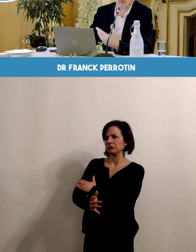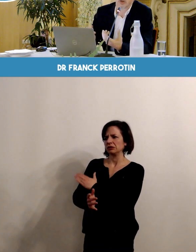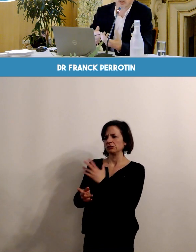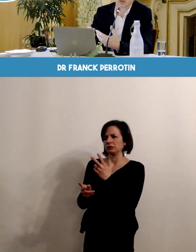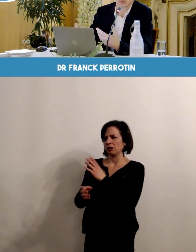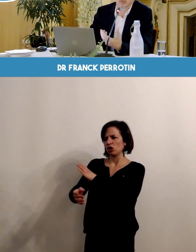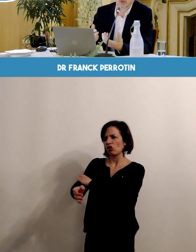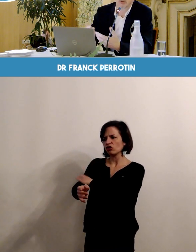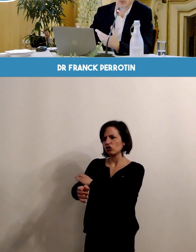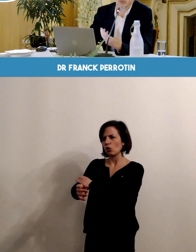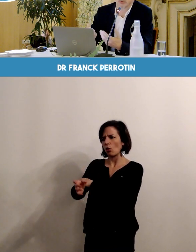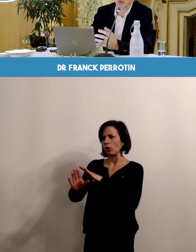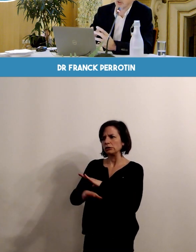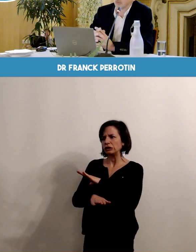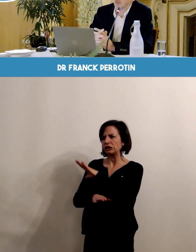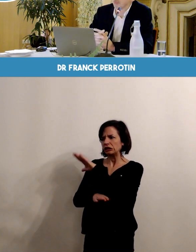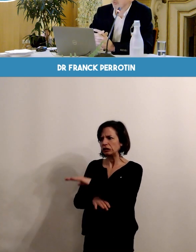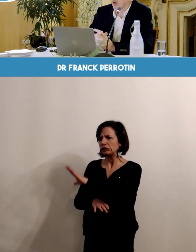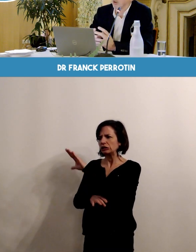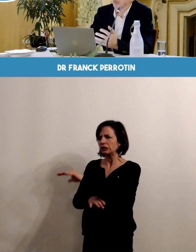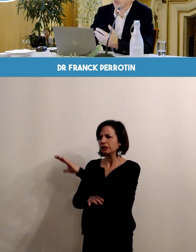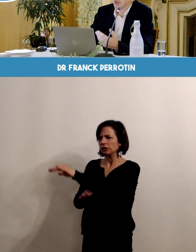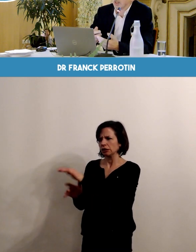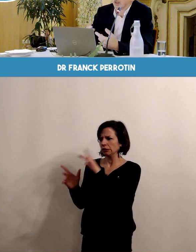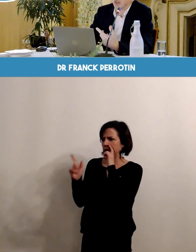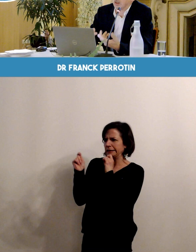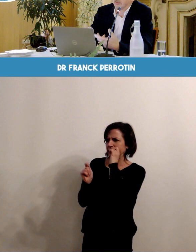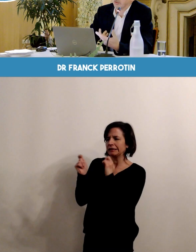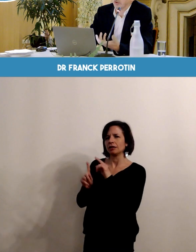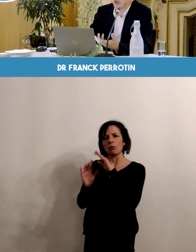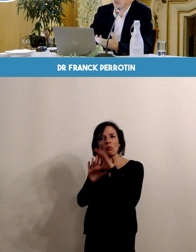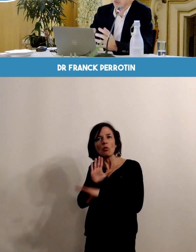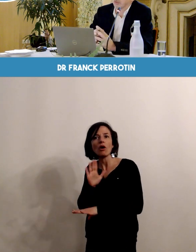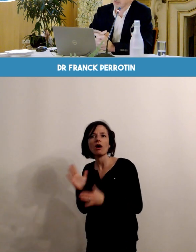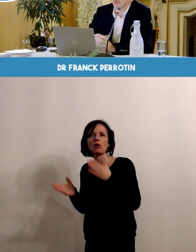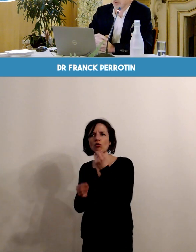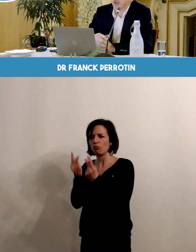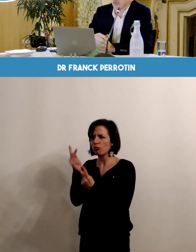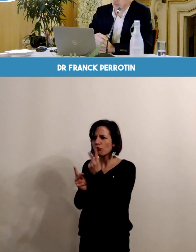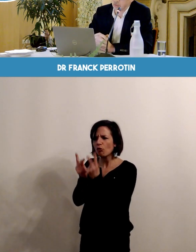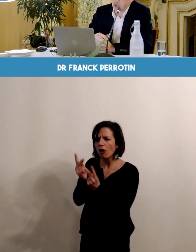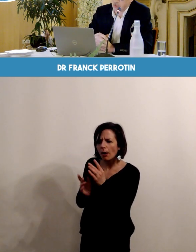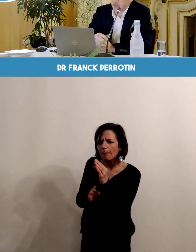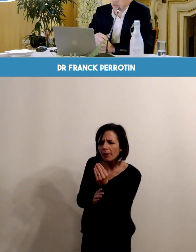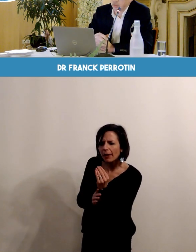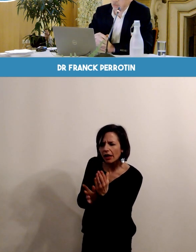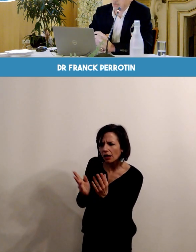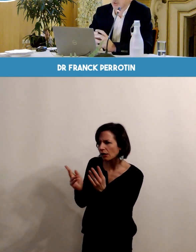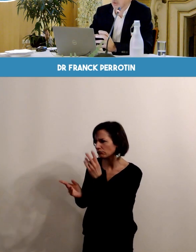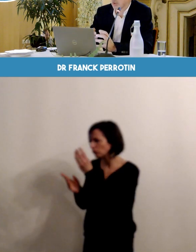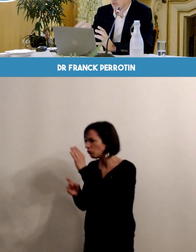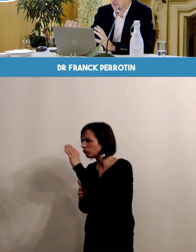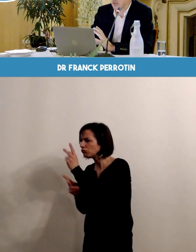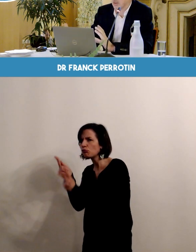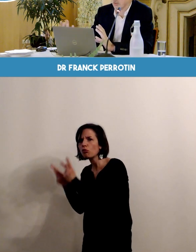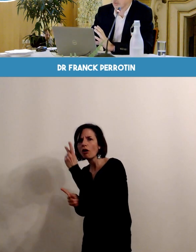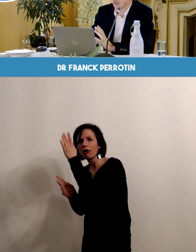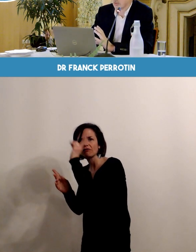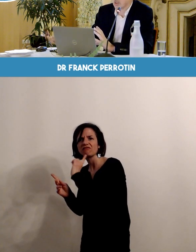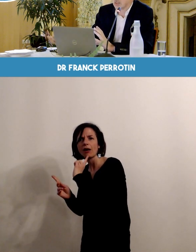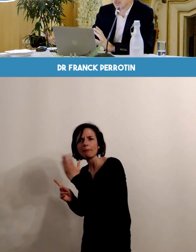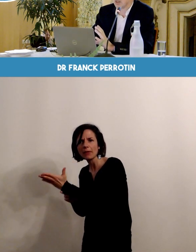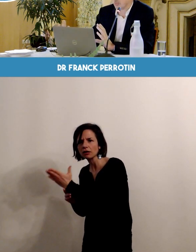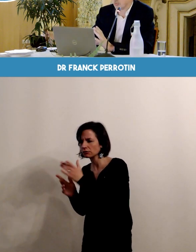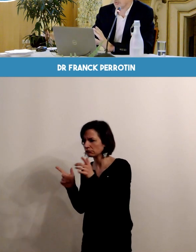artérielle par rapport à des petites variations également du poids et va faire que va être la